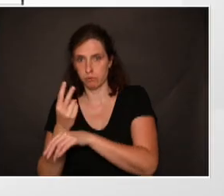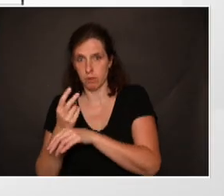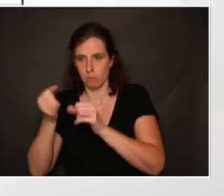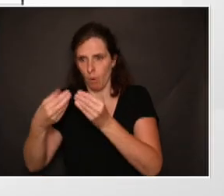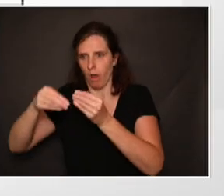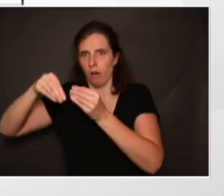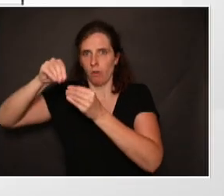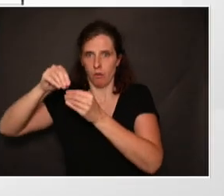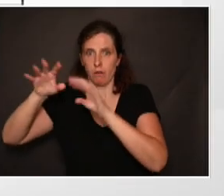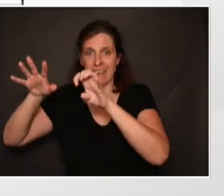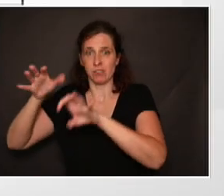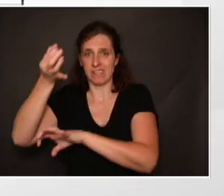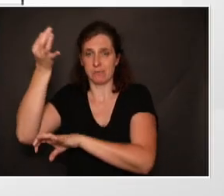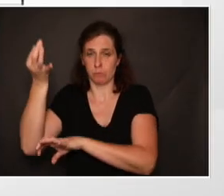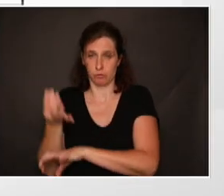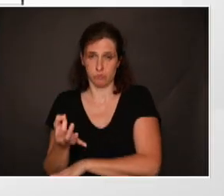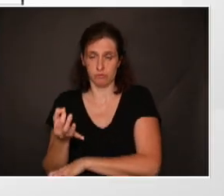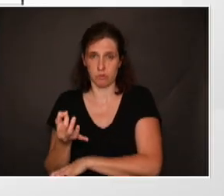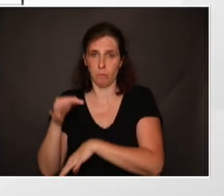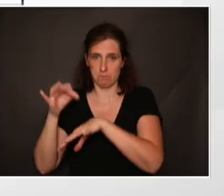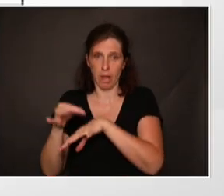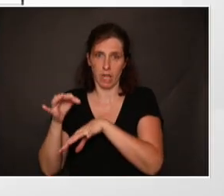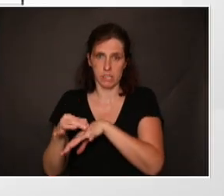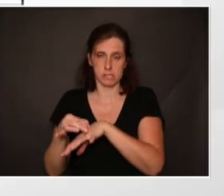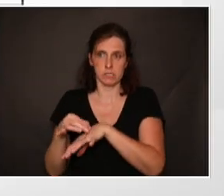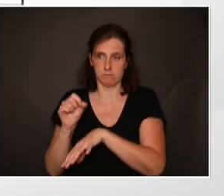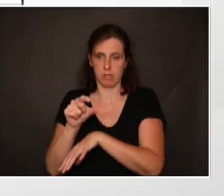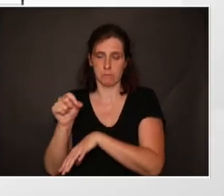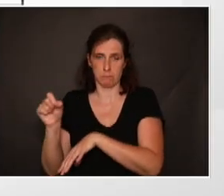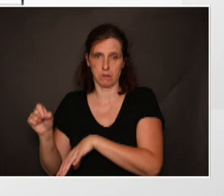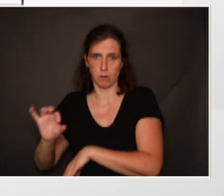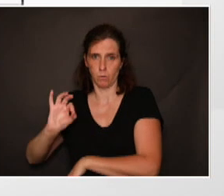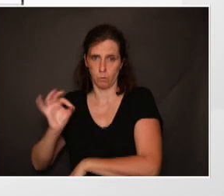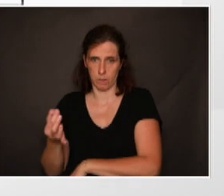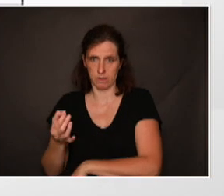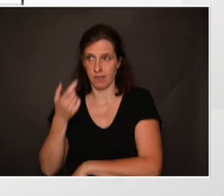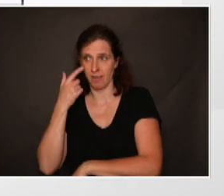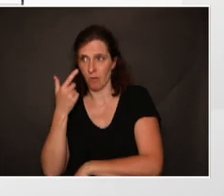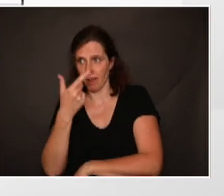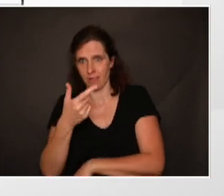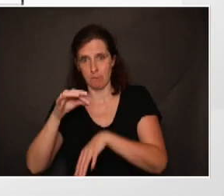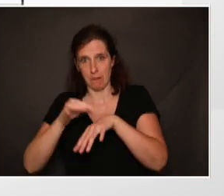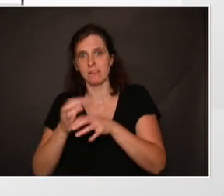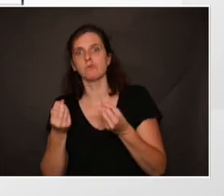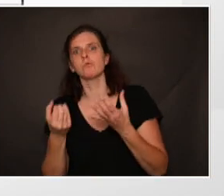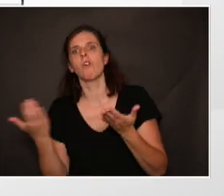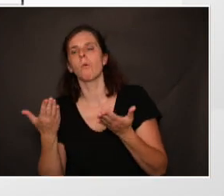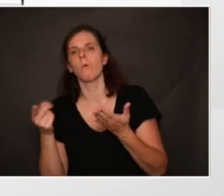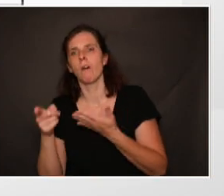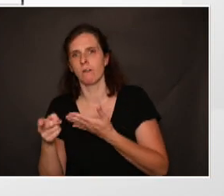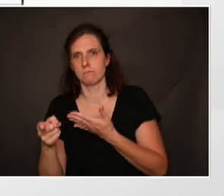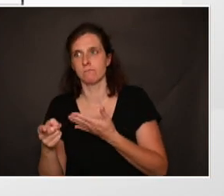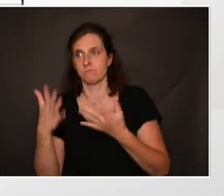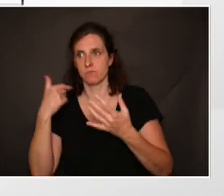'à 90 % de pathologies. Et vous voyez que dans cette étude, les pathologies qui sont les plus fréquentes, ce sont les